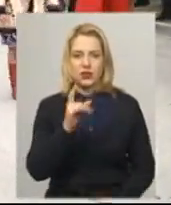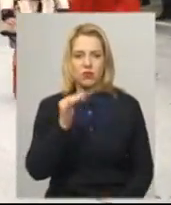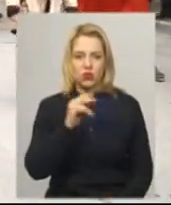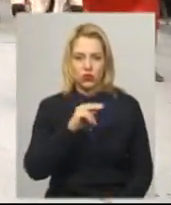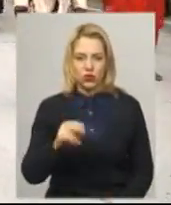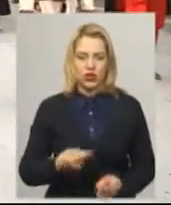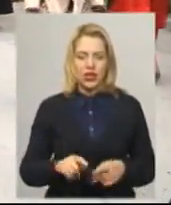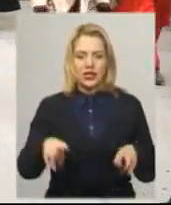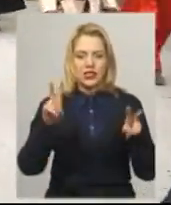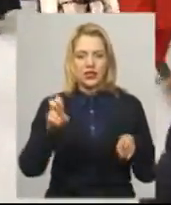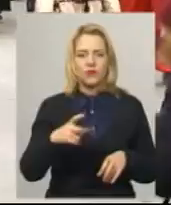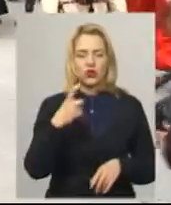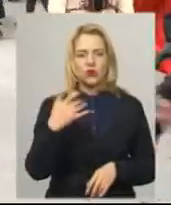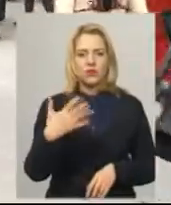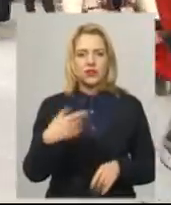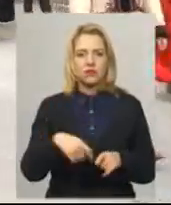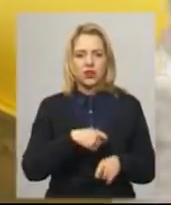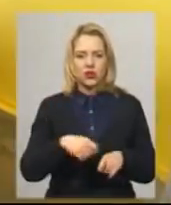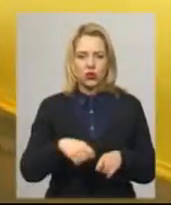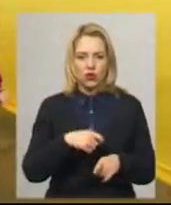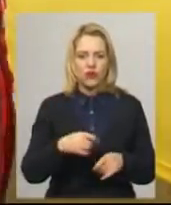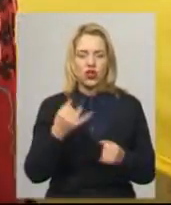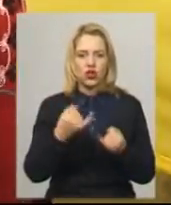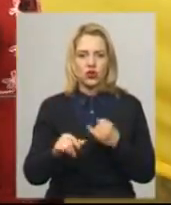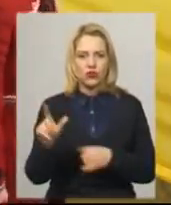-метровий синьо-жовтий прапор, утворений з двох полотнищ.